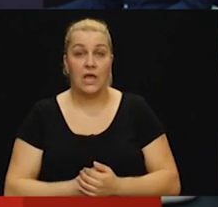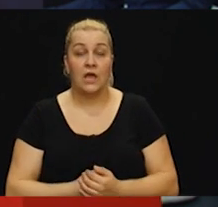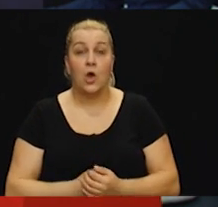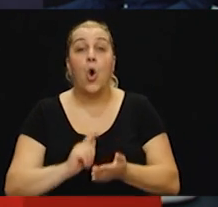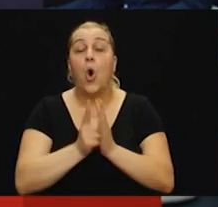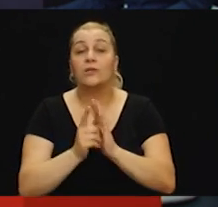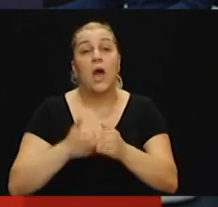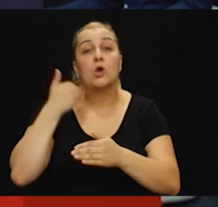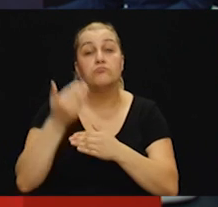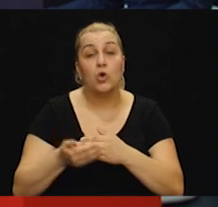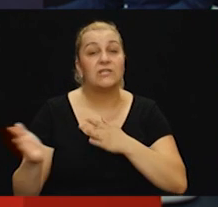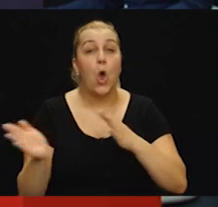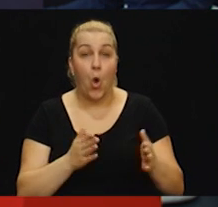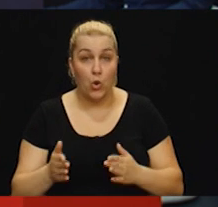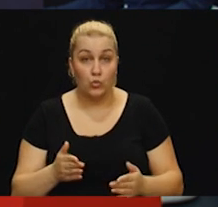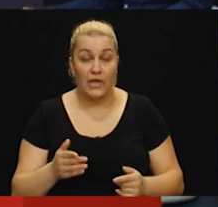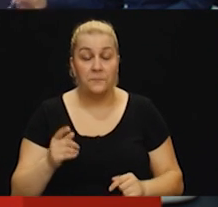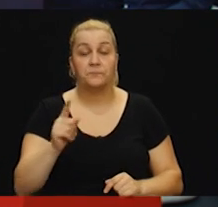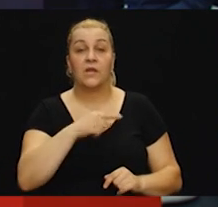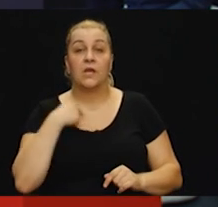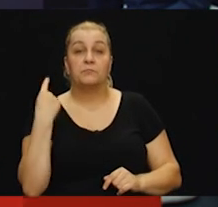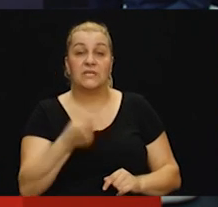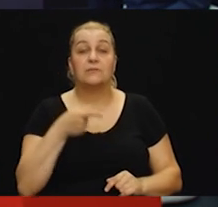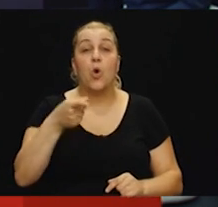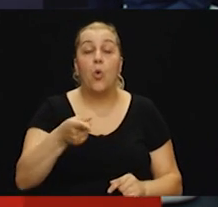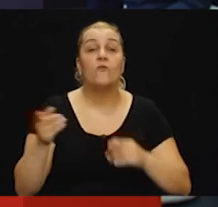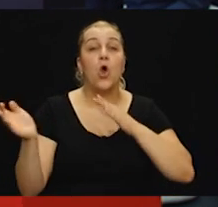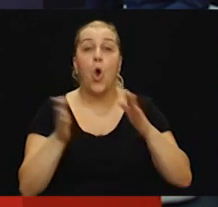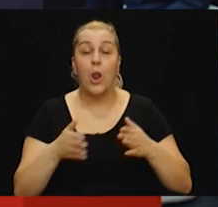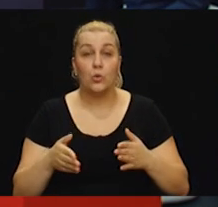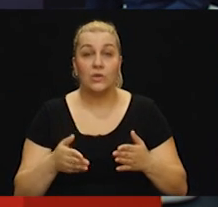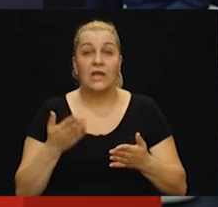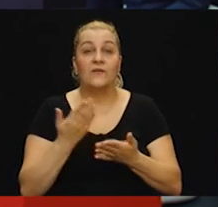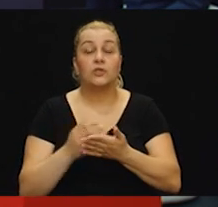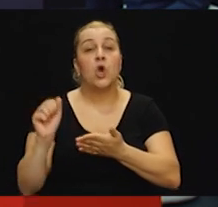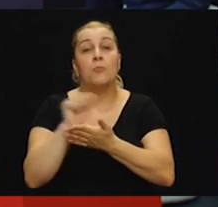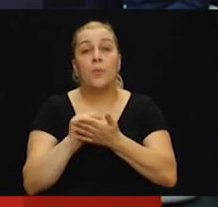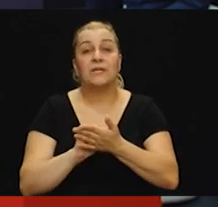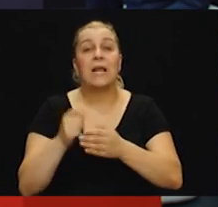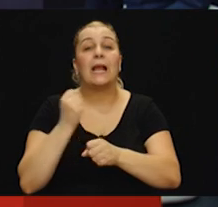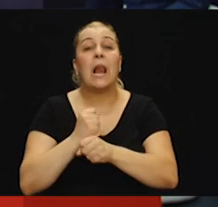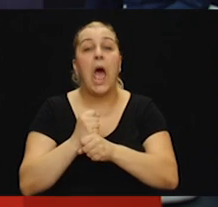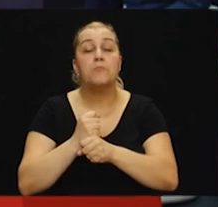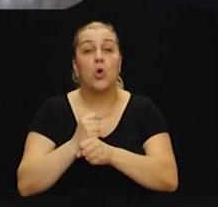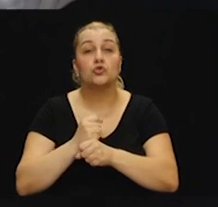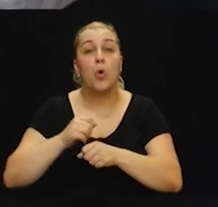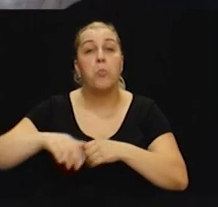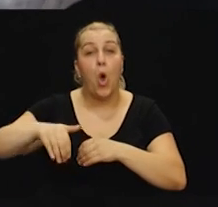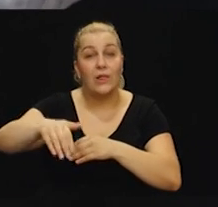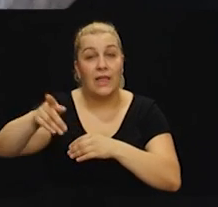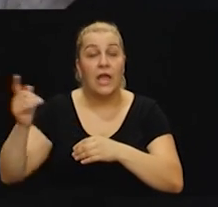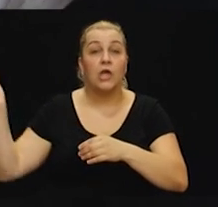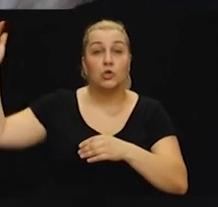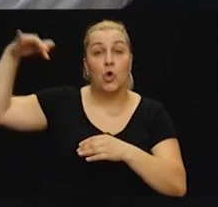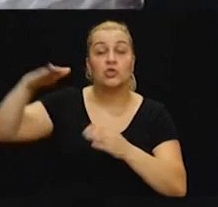Dakle, odmah poslije oluje. Mi smo u toj oliji pobrisali već glamoč, glamočko polje i došli do Bromka,